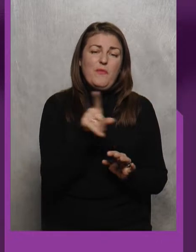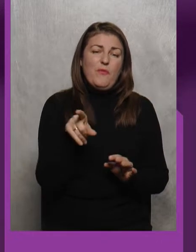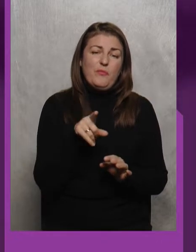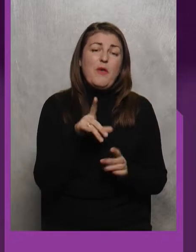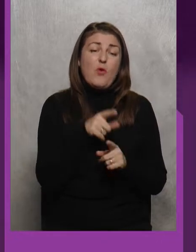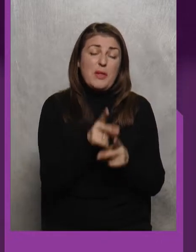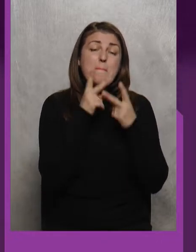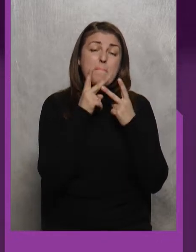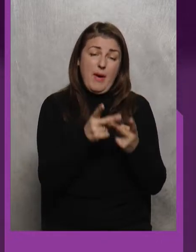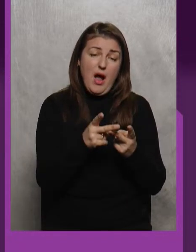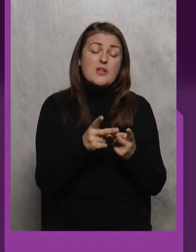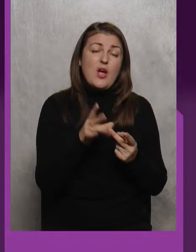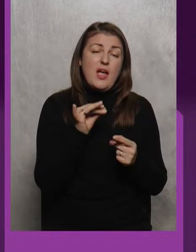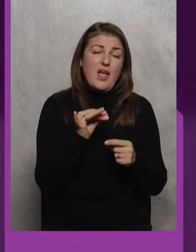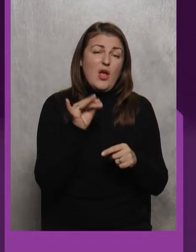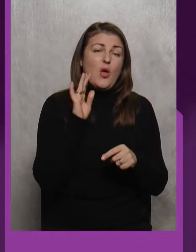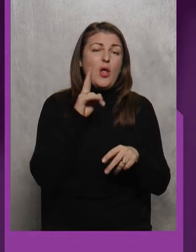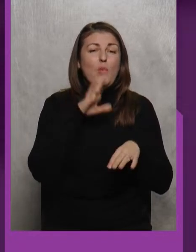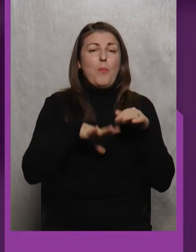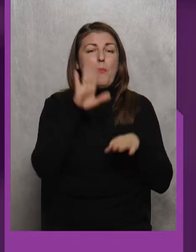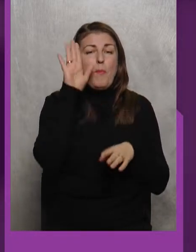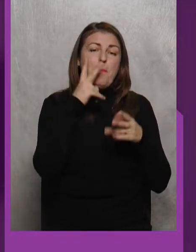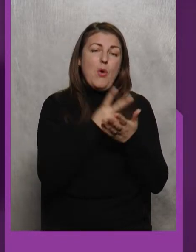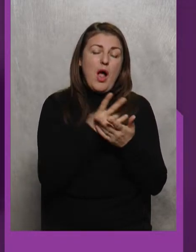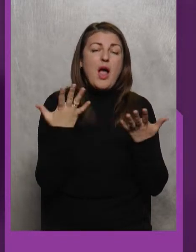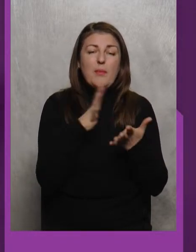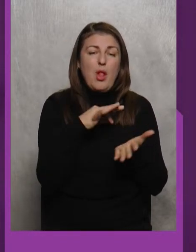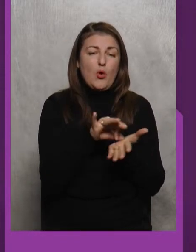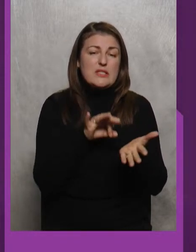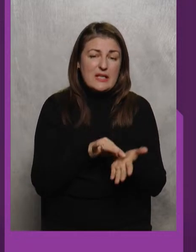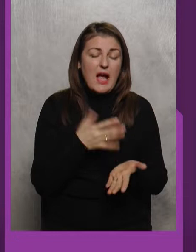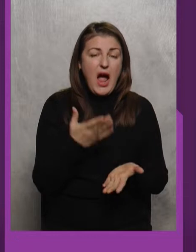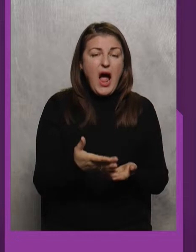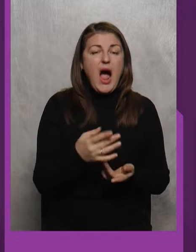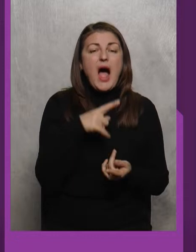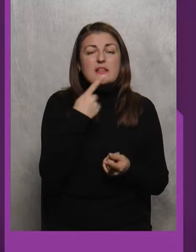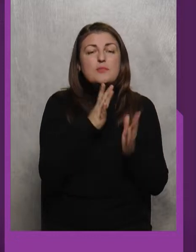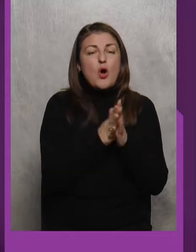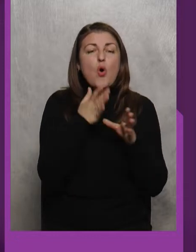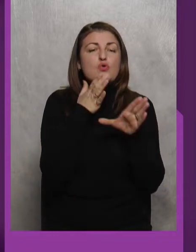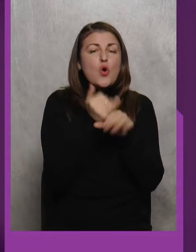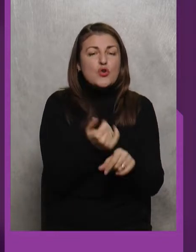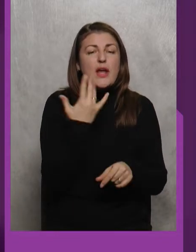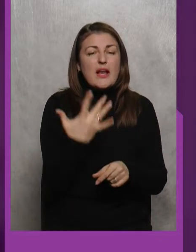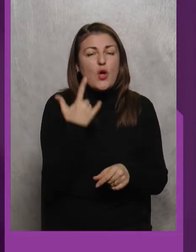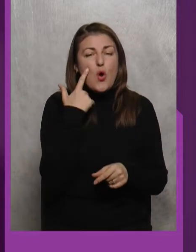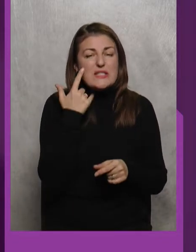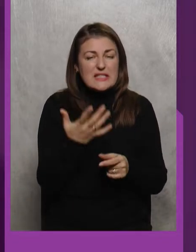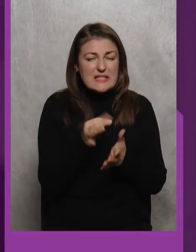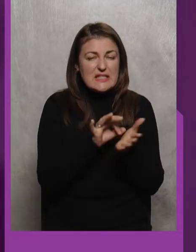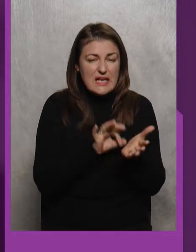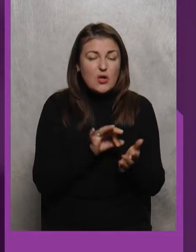бачать І торканням Я їм показую Яка була оцінка А от скажіть будь ласка Скоротили кількість оцінок Саме